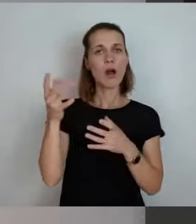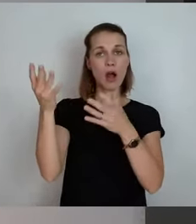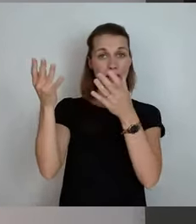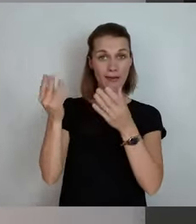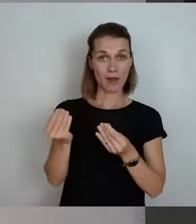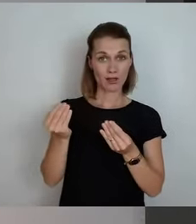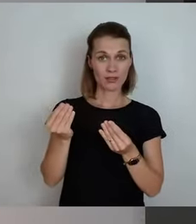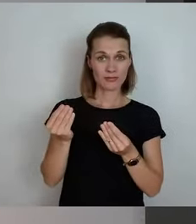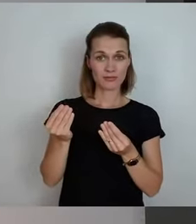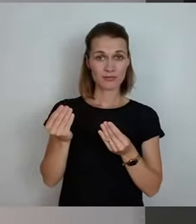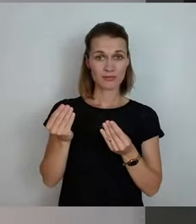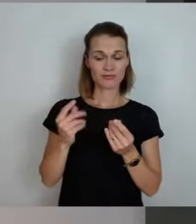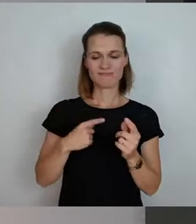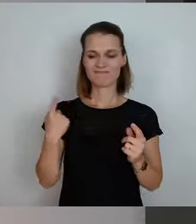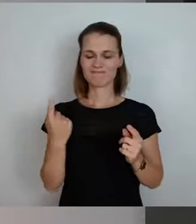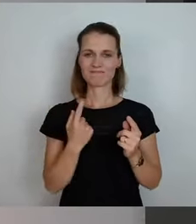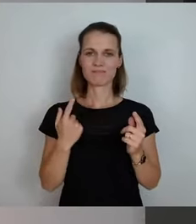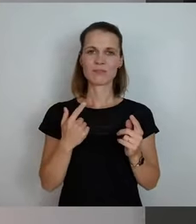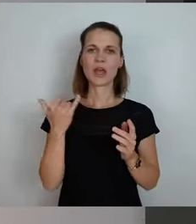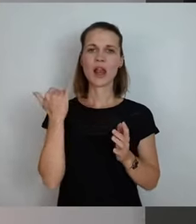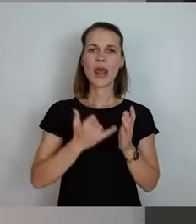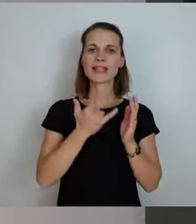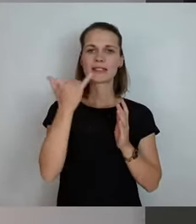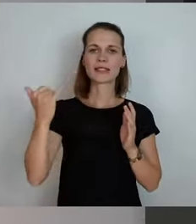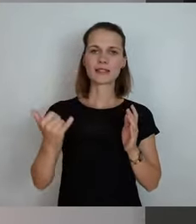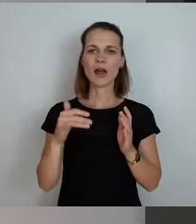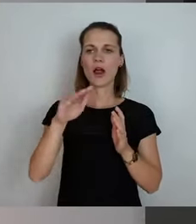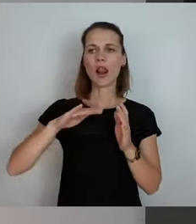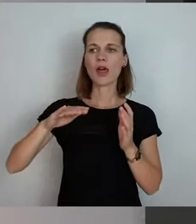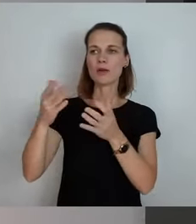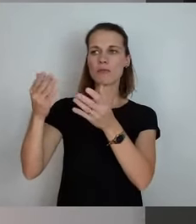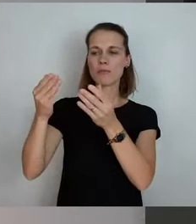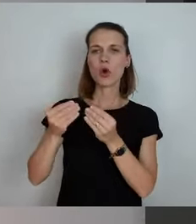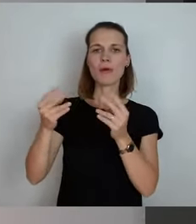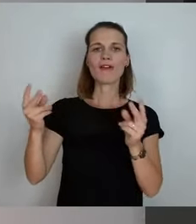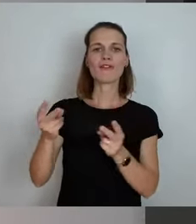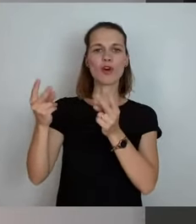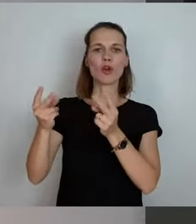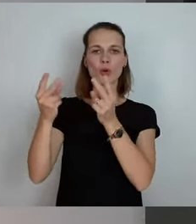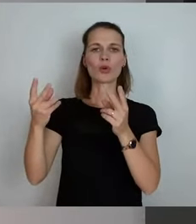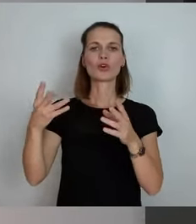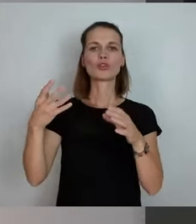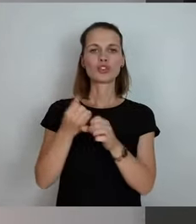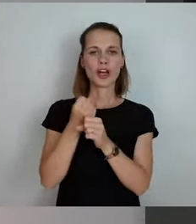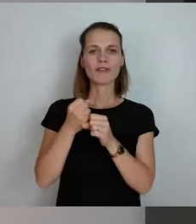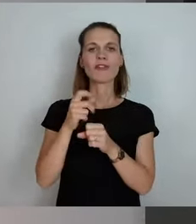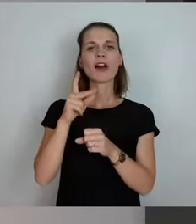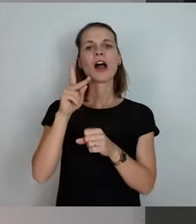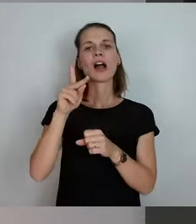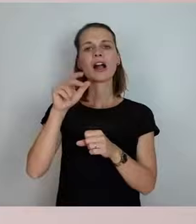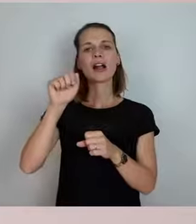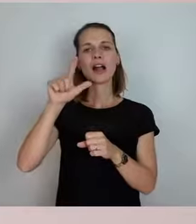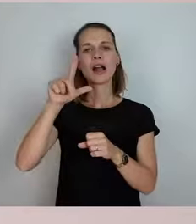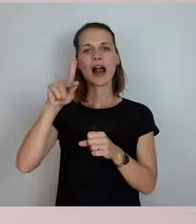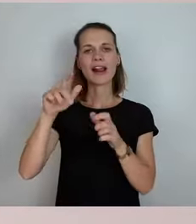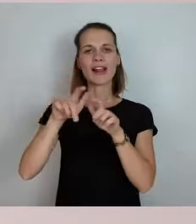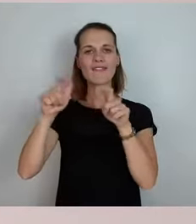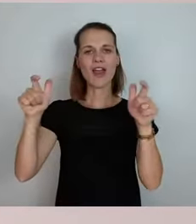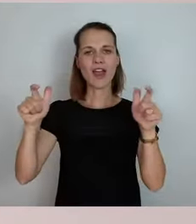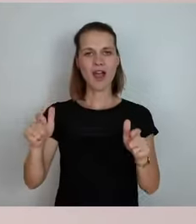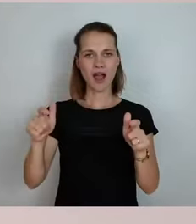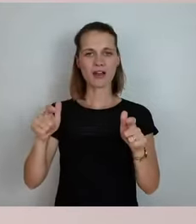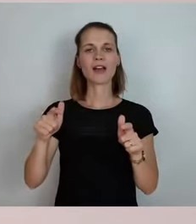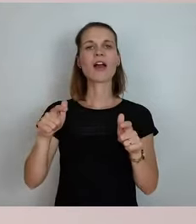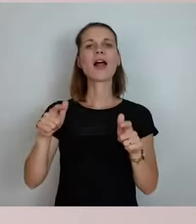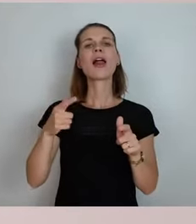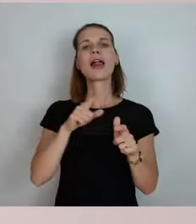weil wir vom Land im letzten Jahr eine schöne Förderung bekommen haben zur Sanierung des Museums Kalkwerks Lengefeld. Eine sehr hohe Förderung,